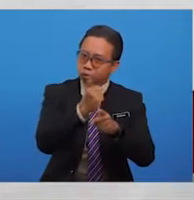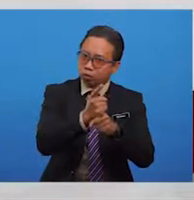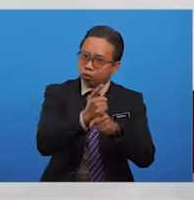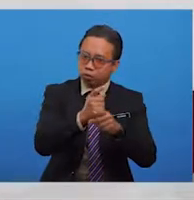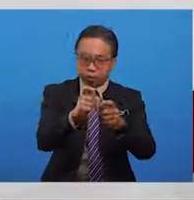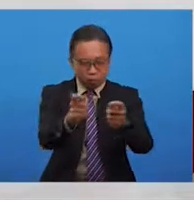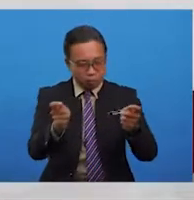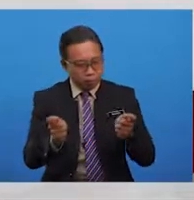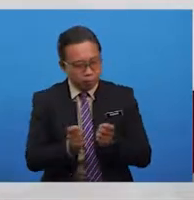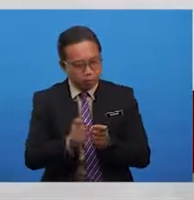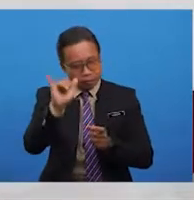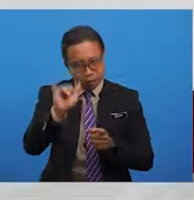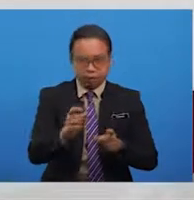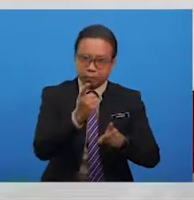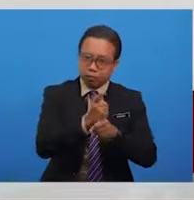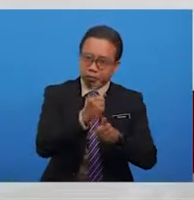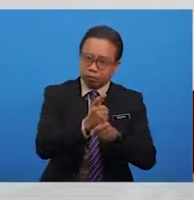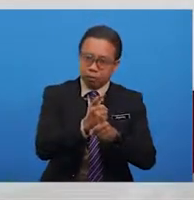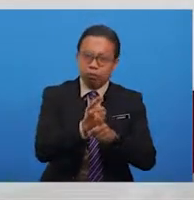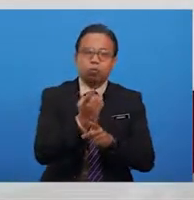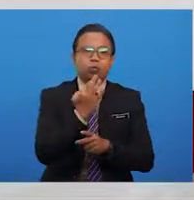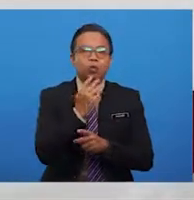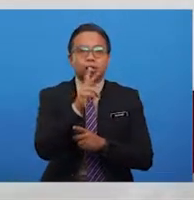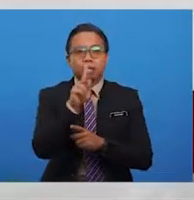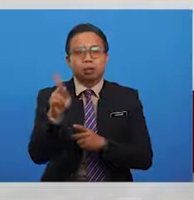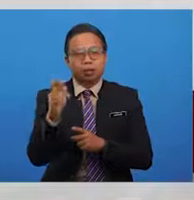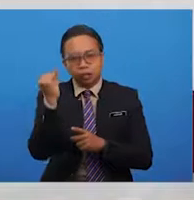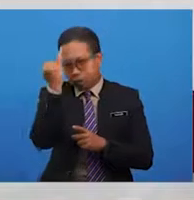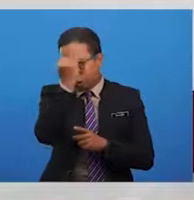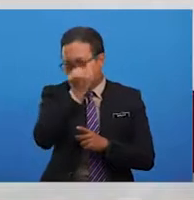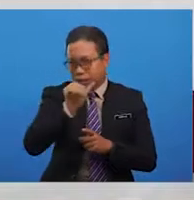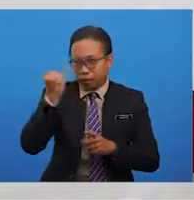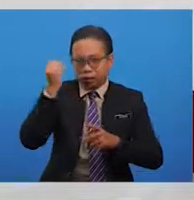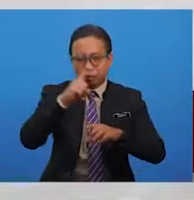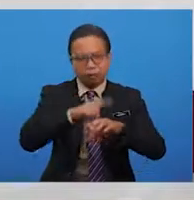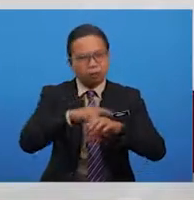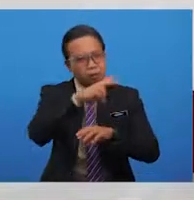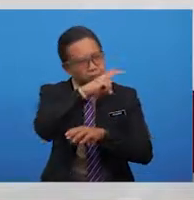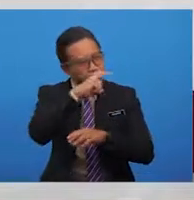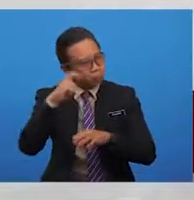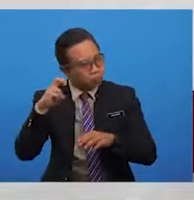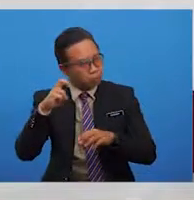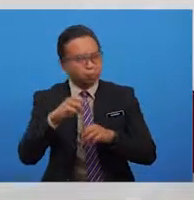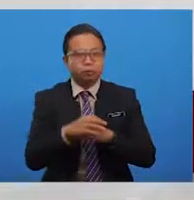tempatnya. Mewarnakan keindahan pada hudungnya.